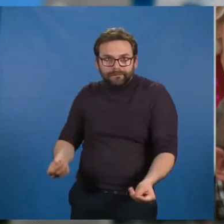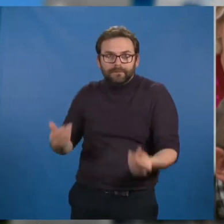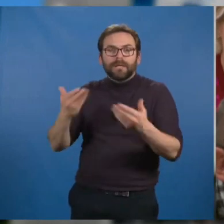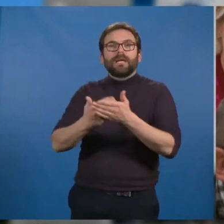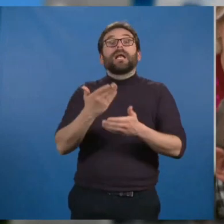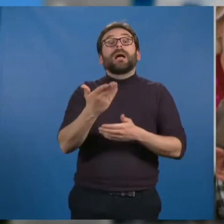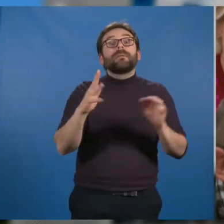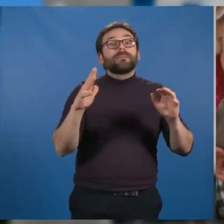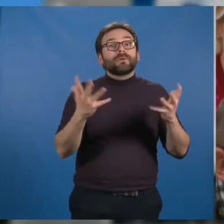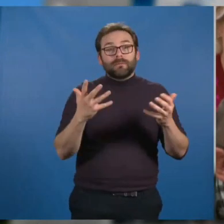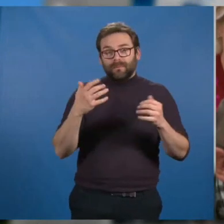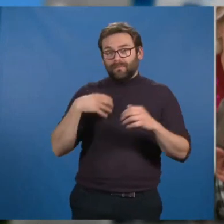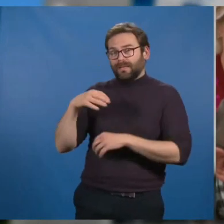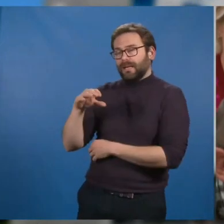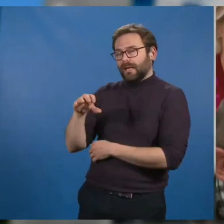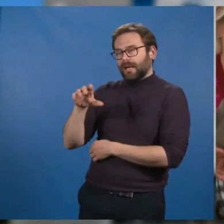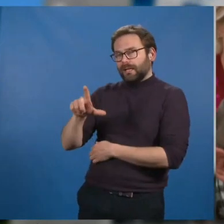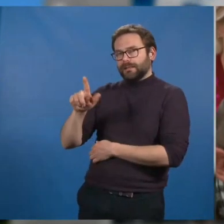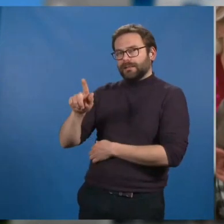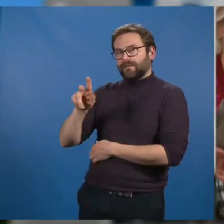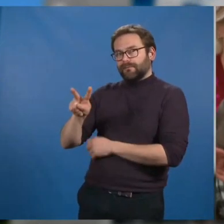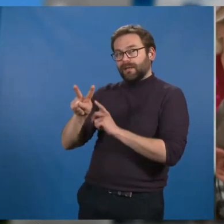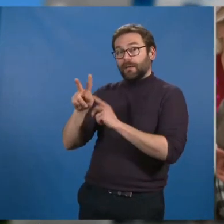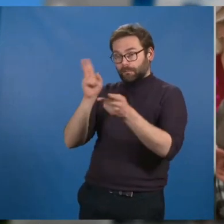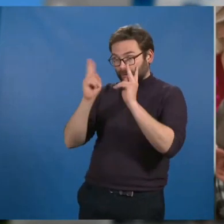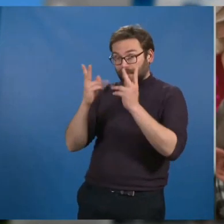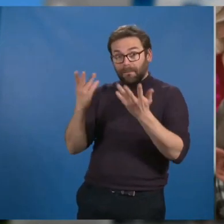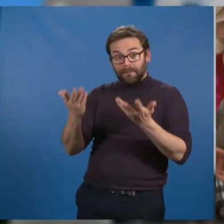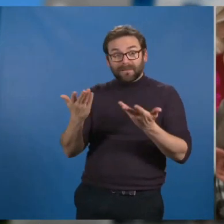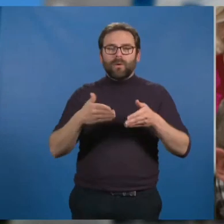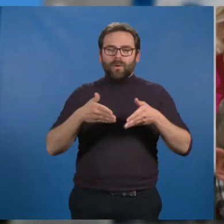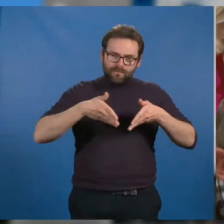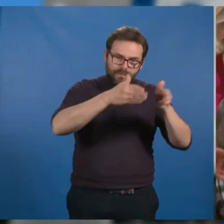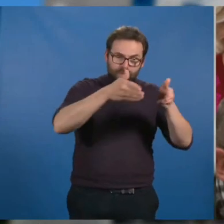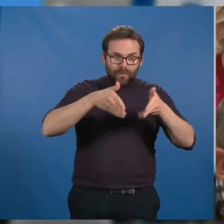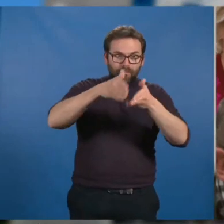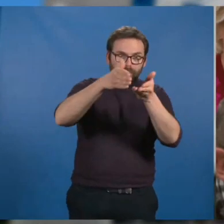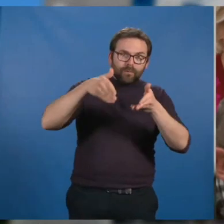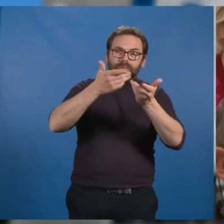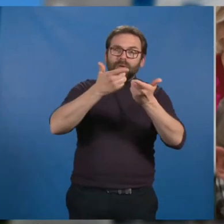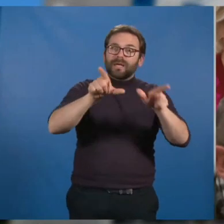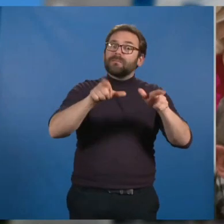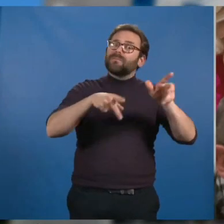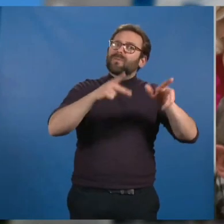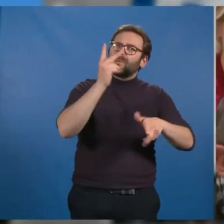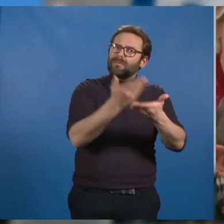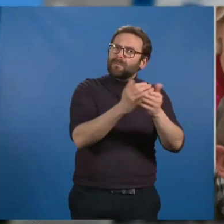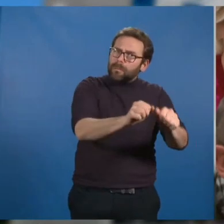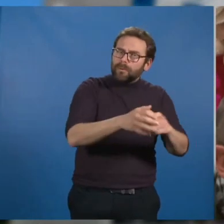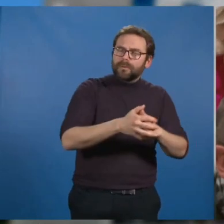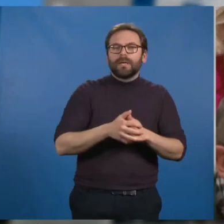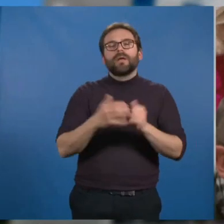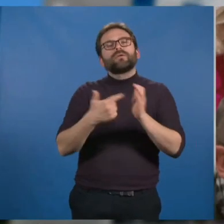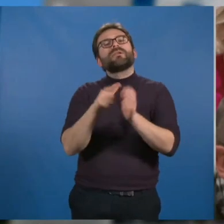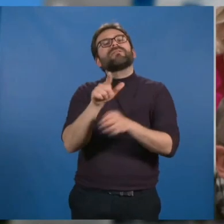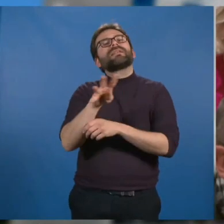par l'arrivée de la LGV-Bretagne qui a libéré de nombreux sillons. En 2024, une nouvelle phase de concertation arrivera.